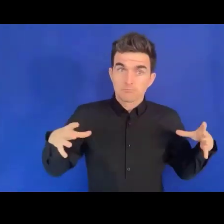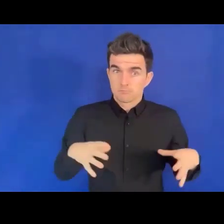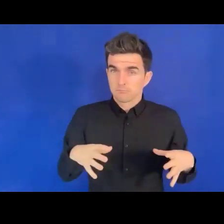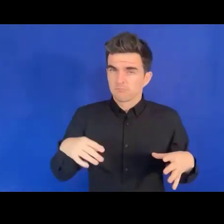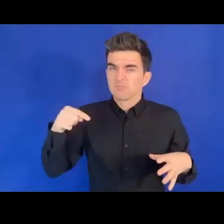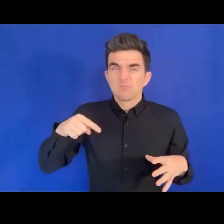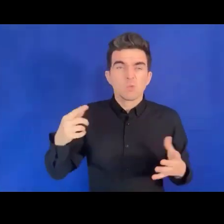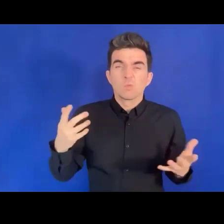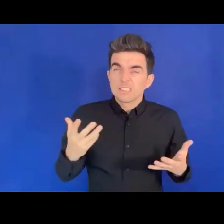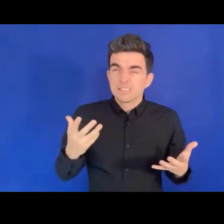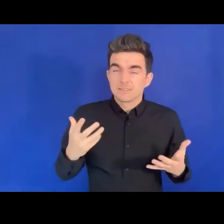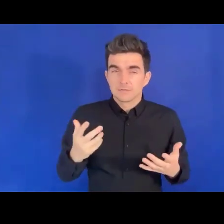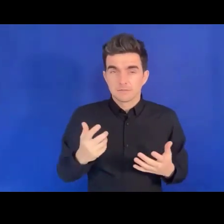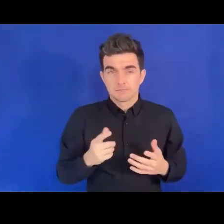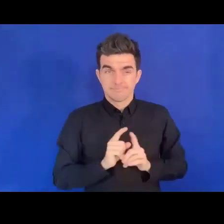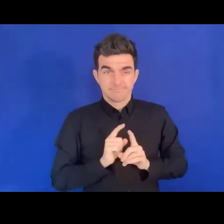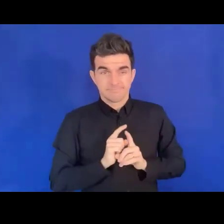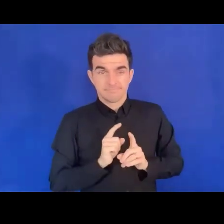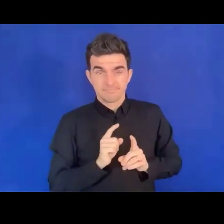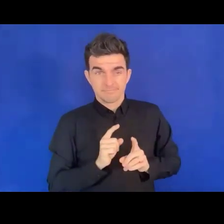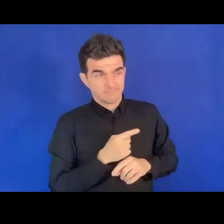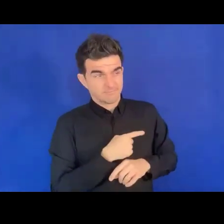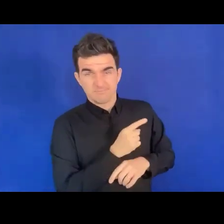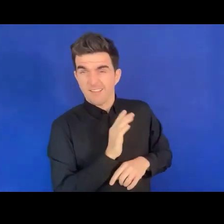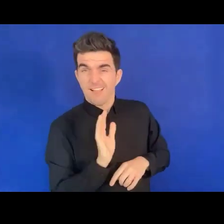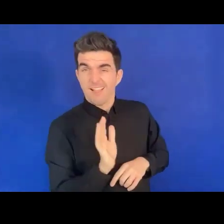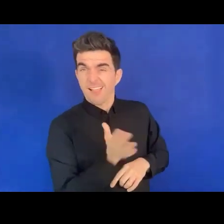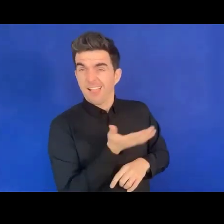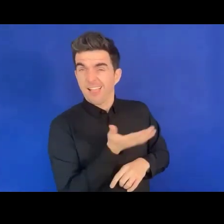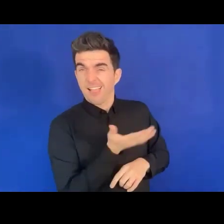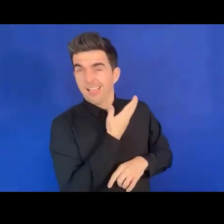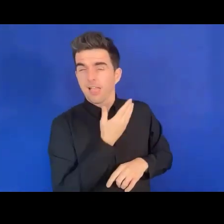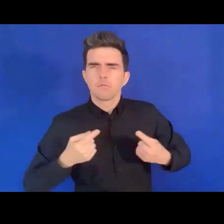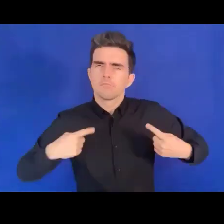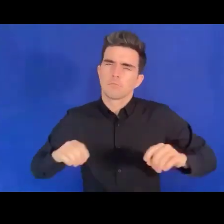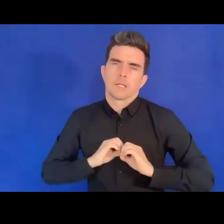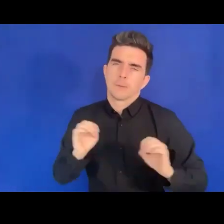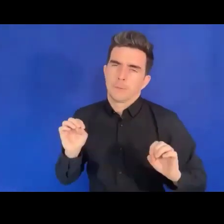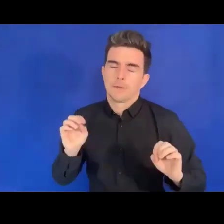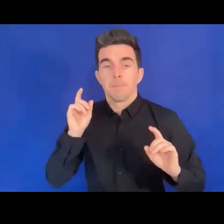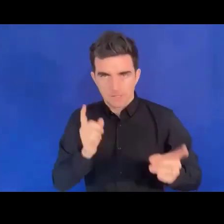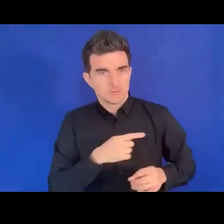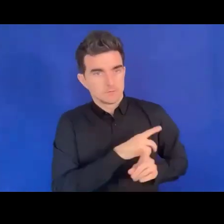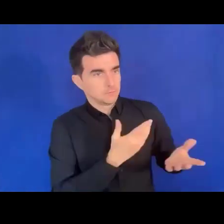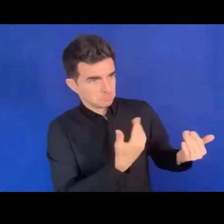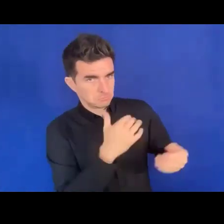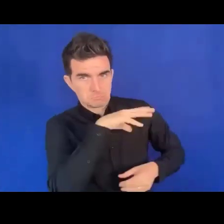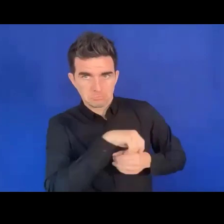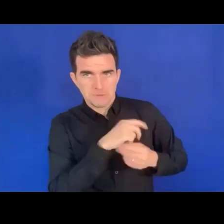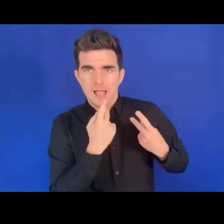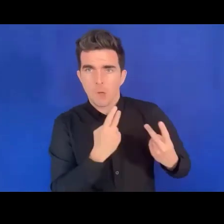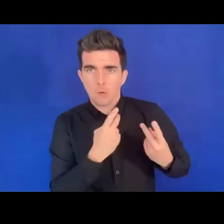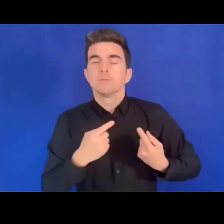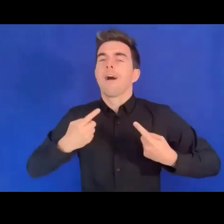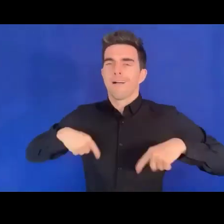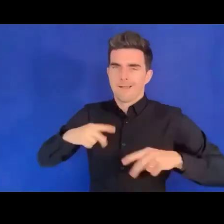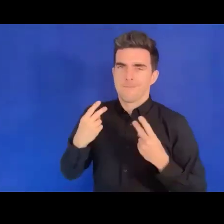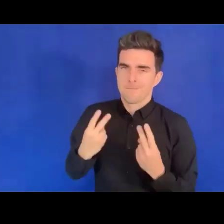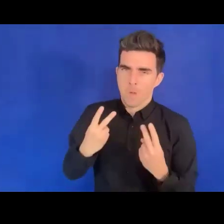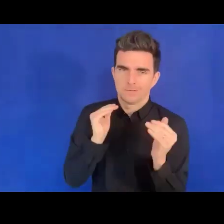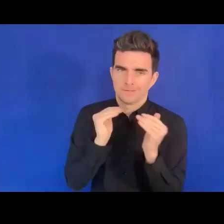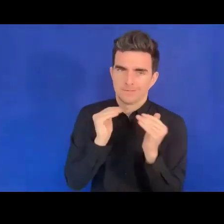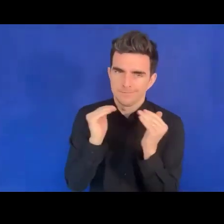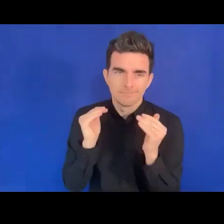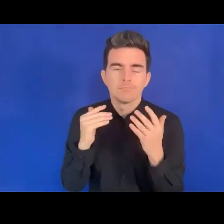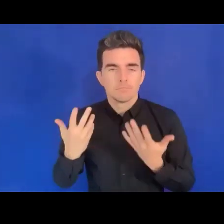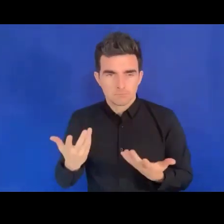Alors, si nous travaillons avec ces